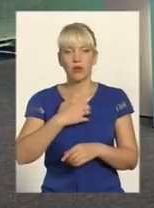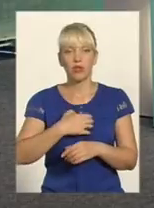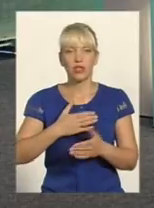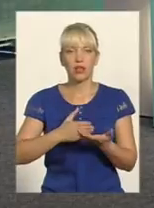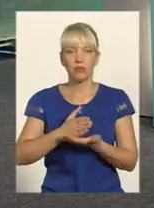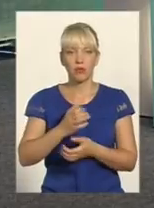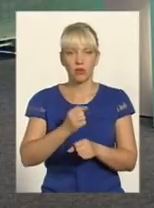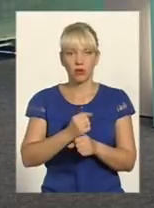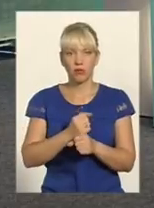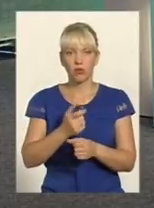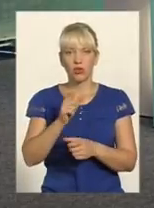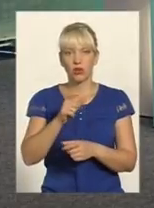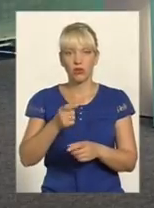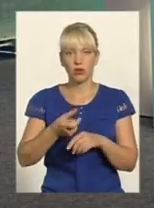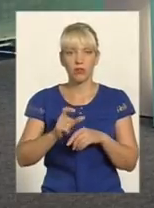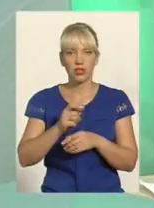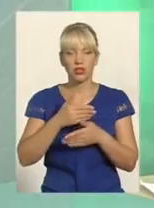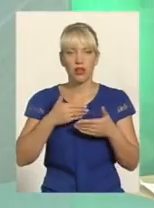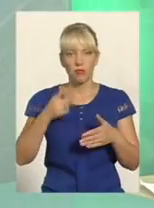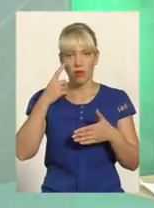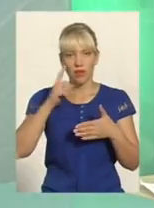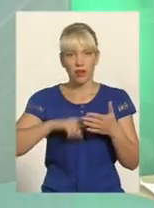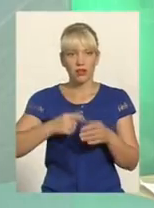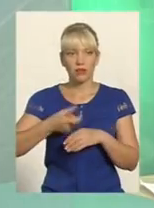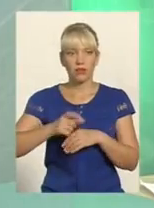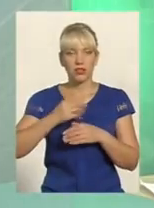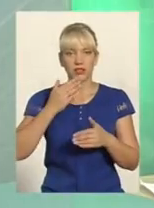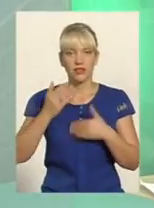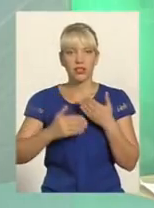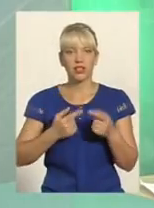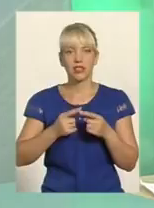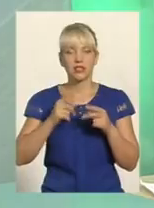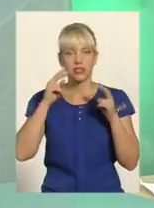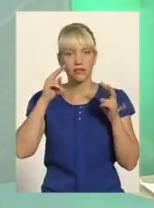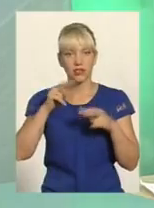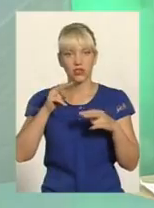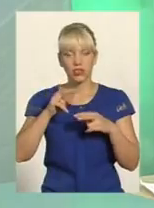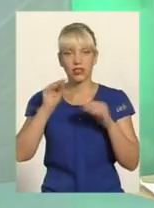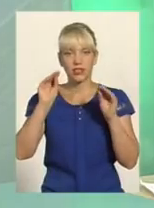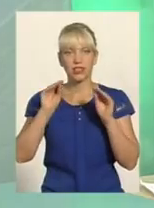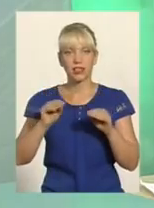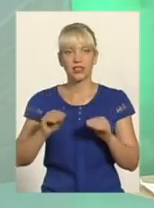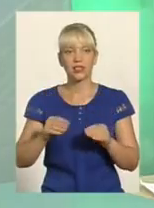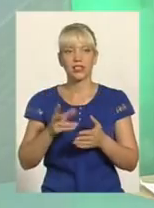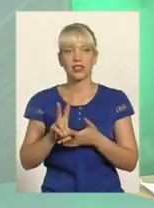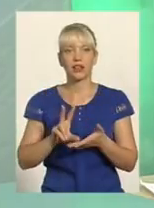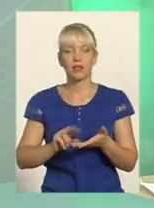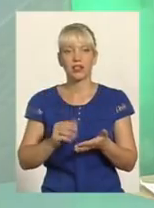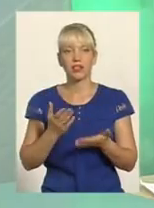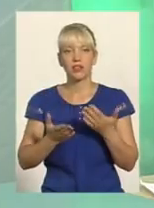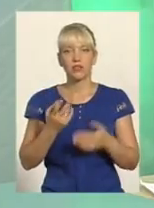більше довіряти і більше звертатися, це про це свідчить статистика Ну, для прикладу, якщо в 2011